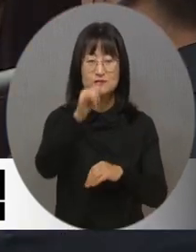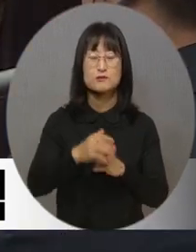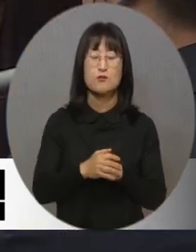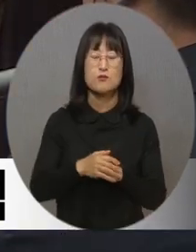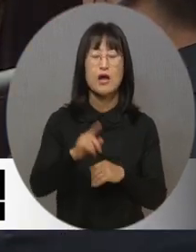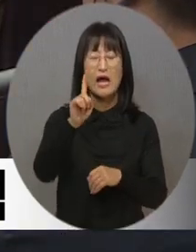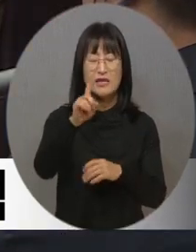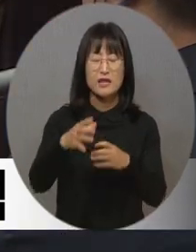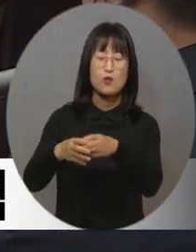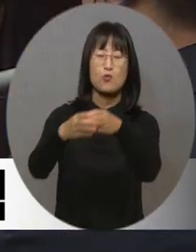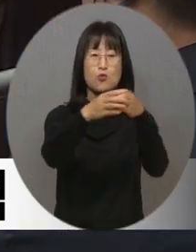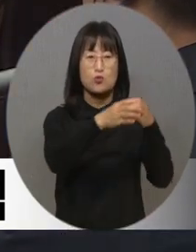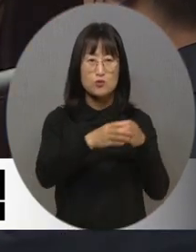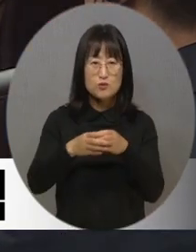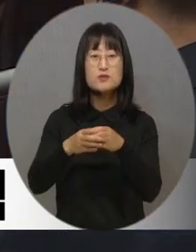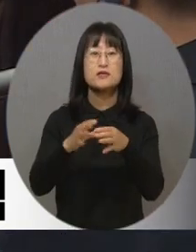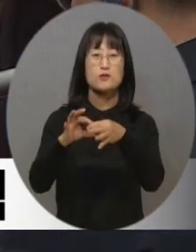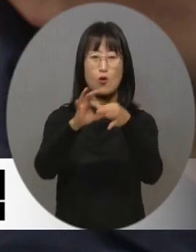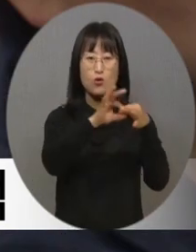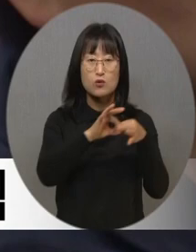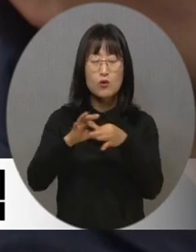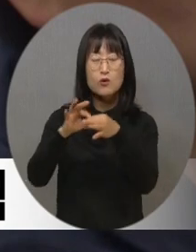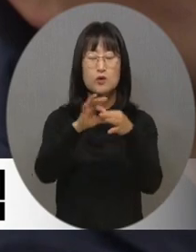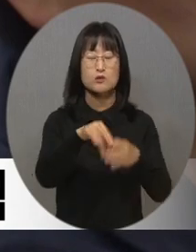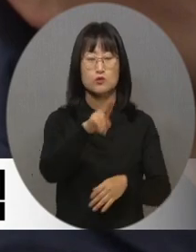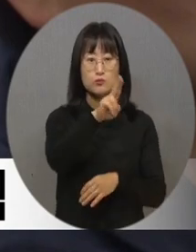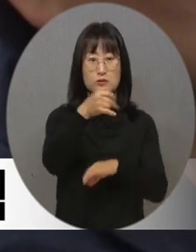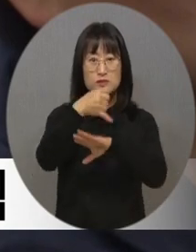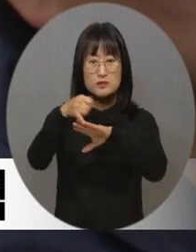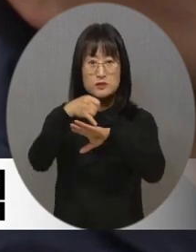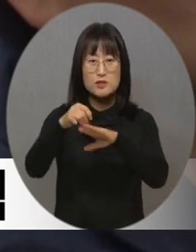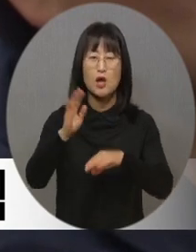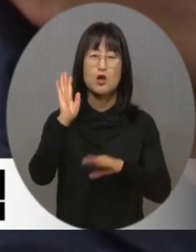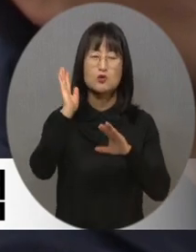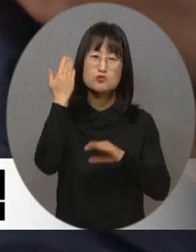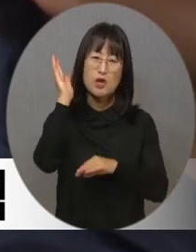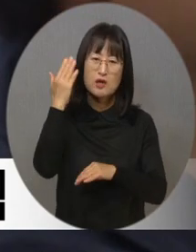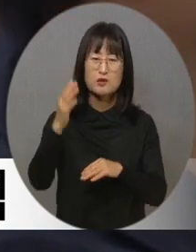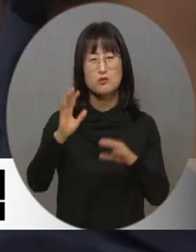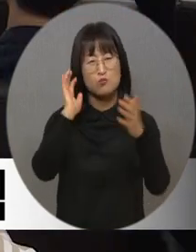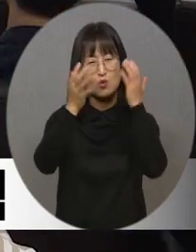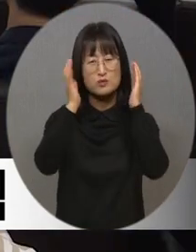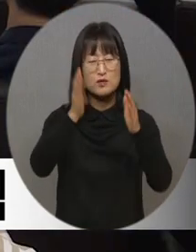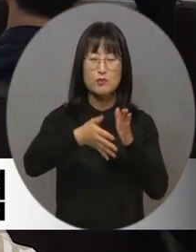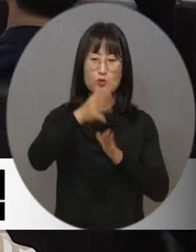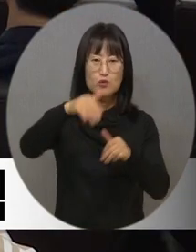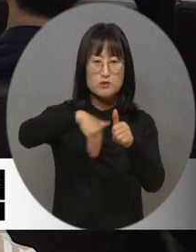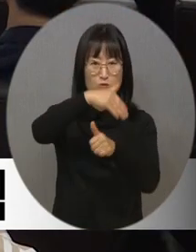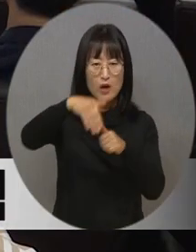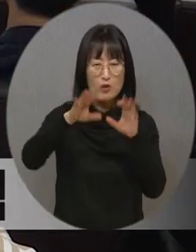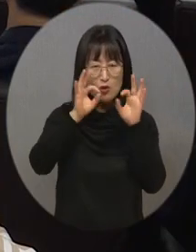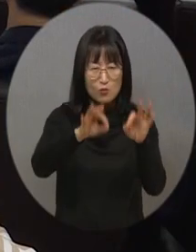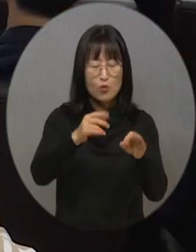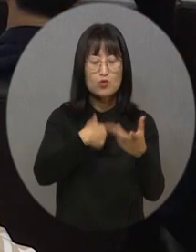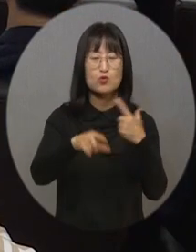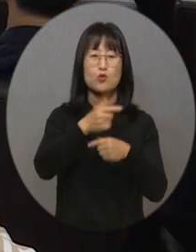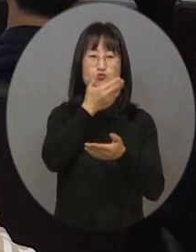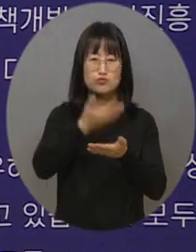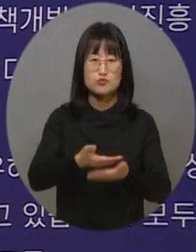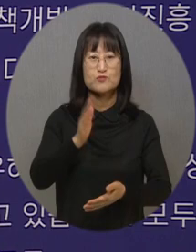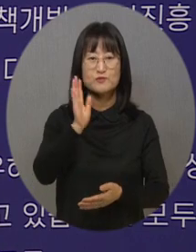공동체로 이어주는 유니버설 디자인은 최근 복잡한 도시 환경에서 그 중요성이 더욱 커지고 있습니다.